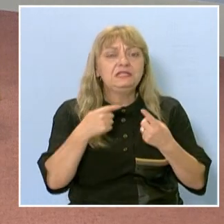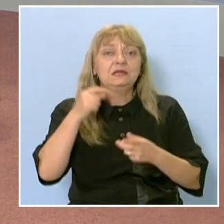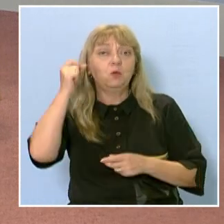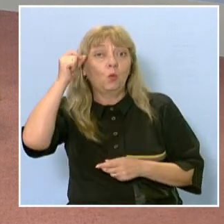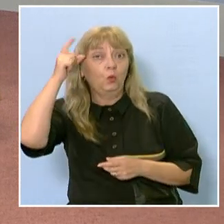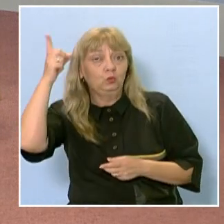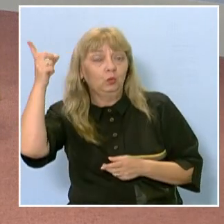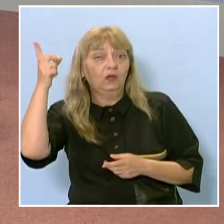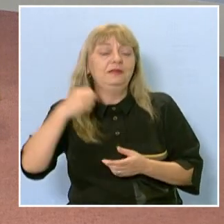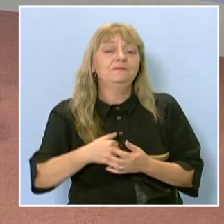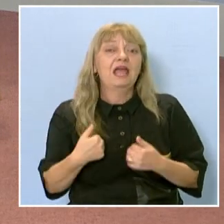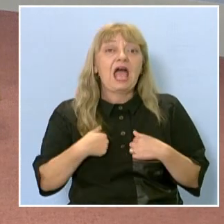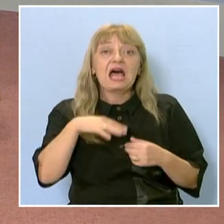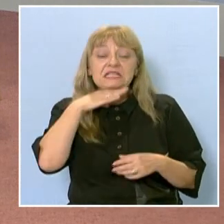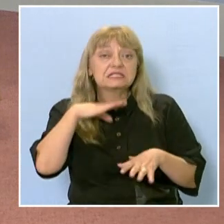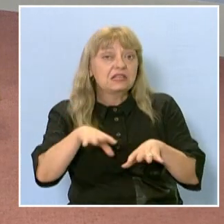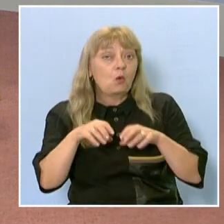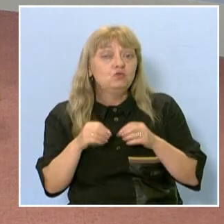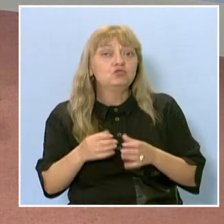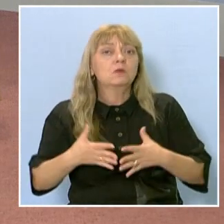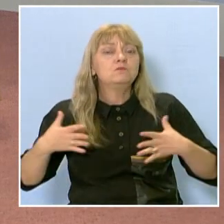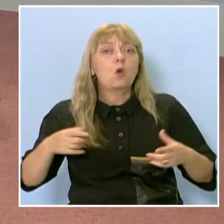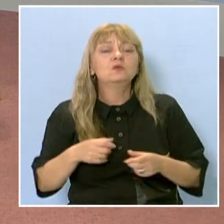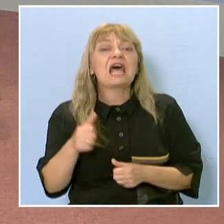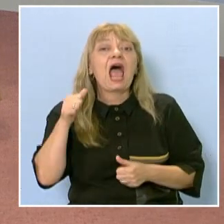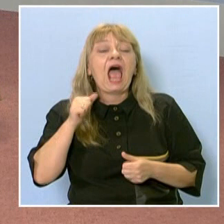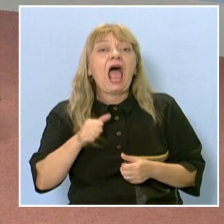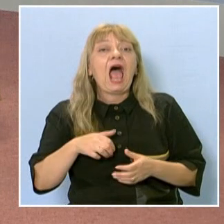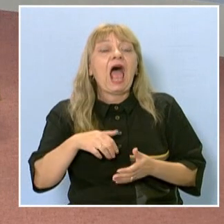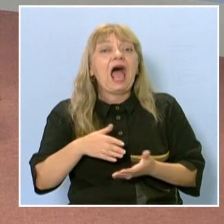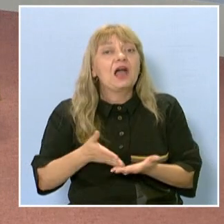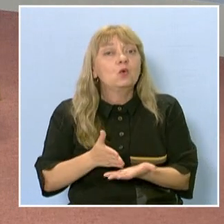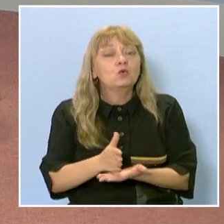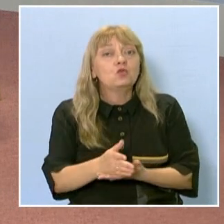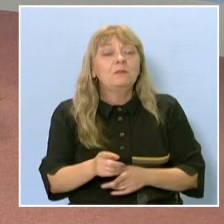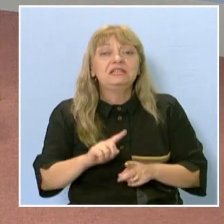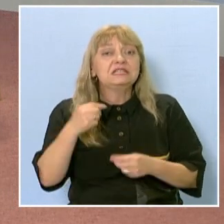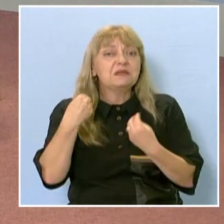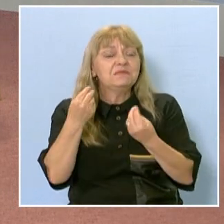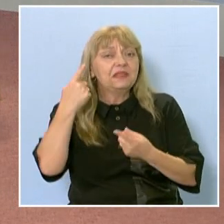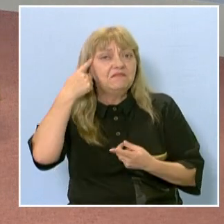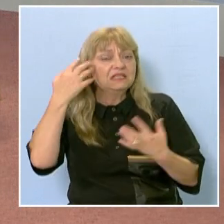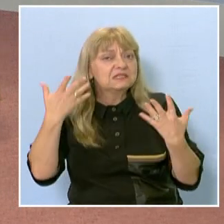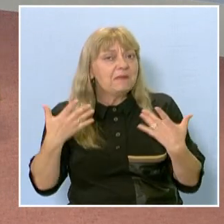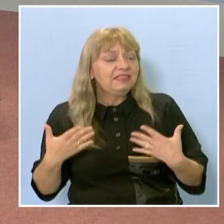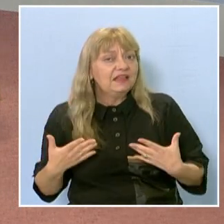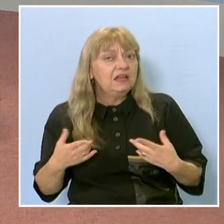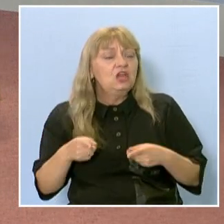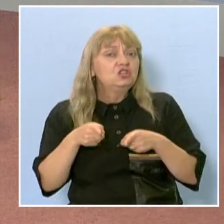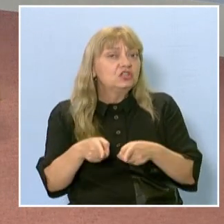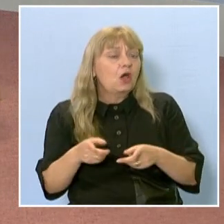Аз научих доста за агрономията. Никога не съм си давал сметка, че такова нещо може да ми бъде интересно.